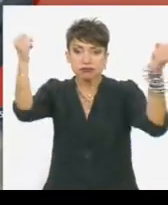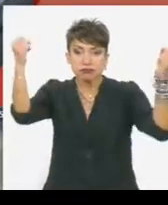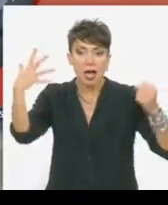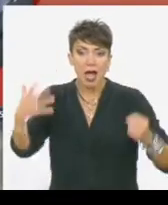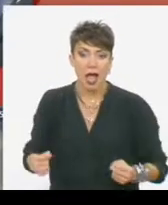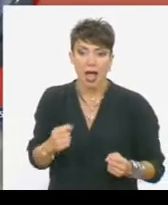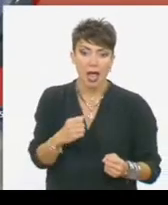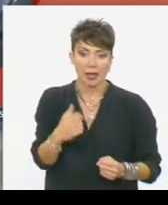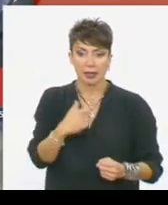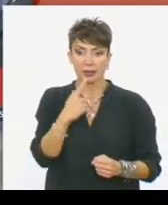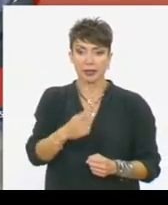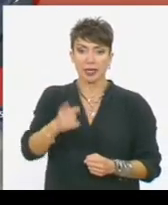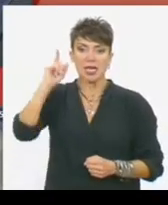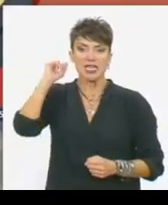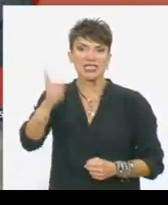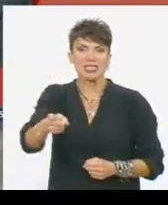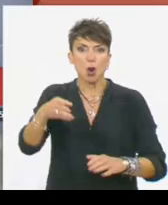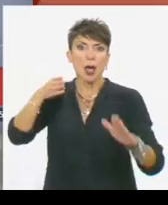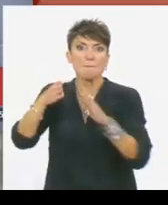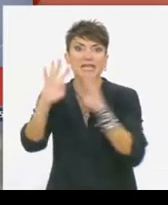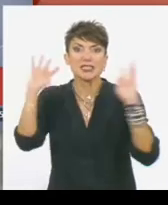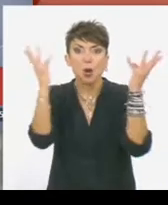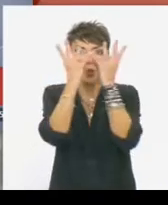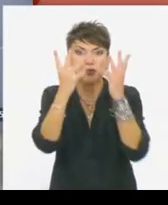Τη μορία μία μέρα, δύο μέρες, τρεις μέρες, τα κλουβιά μέσα.